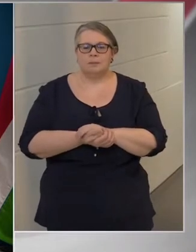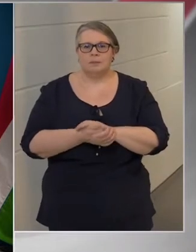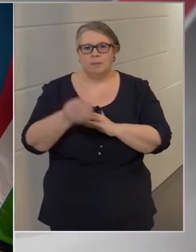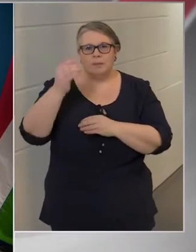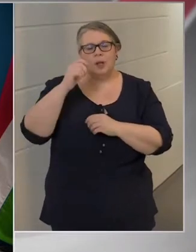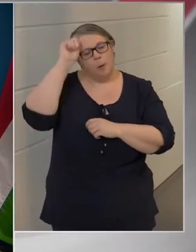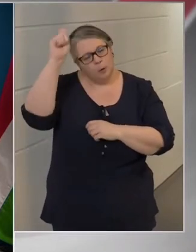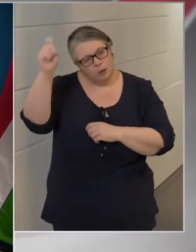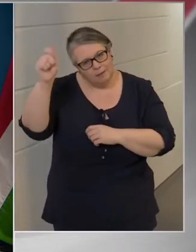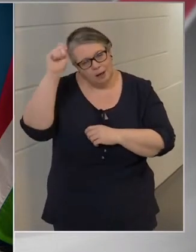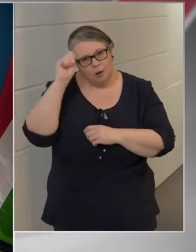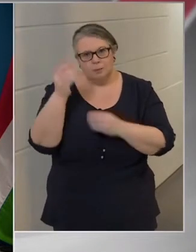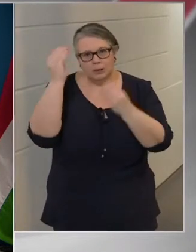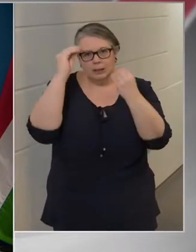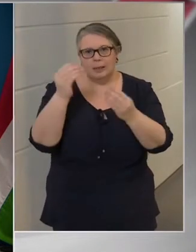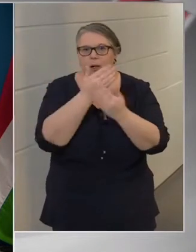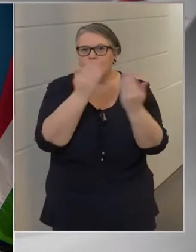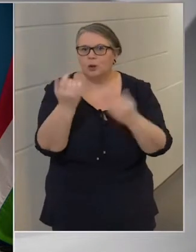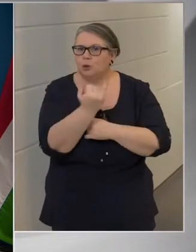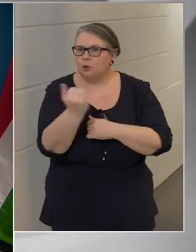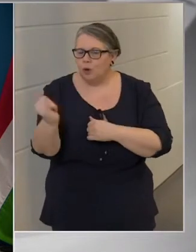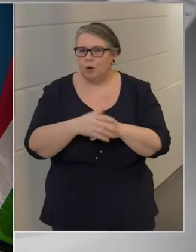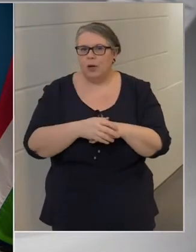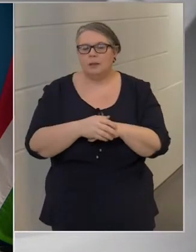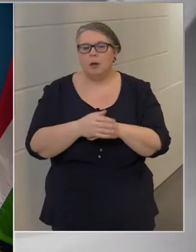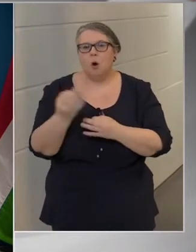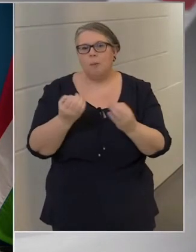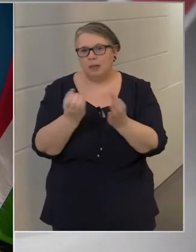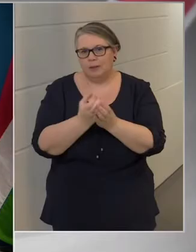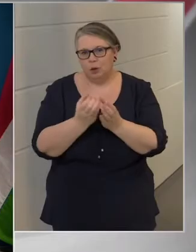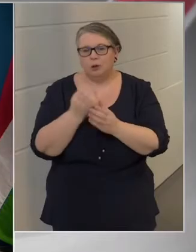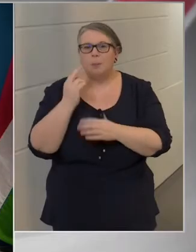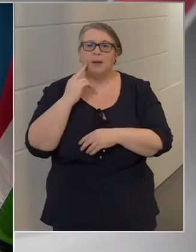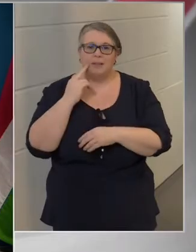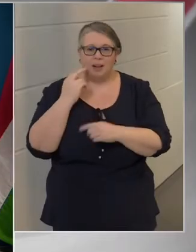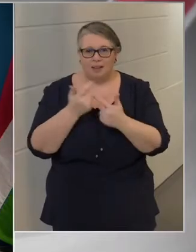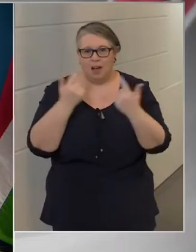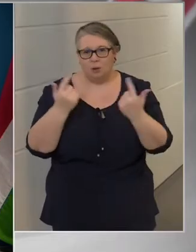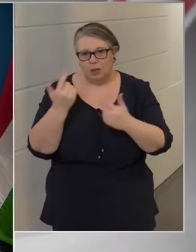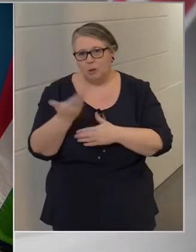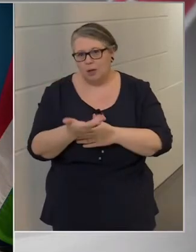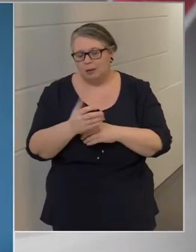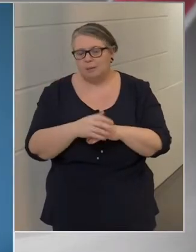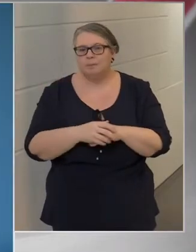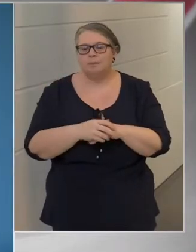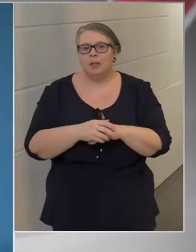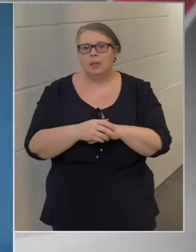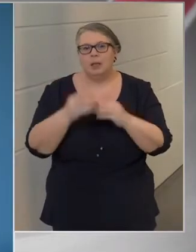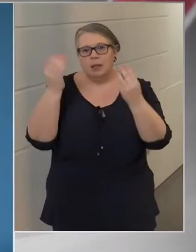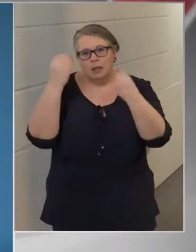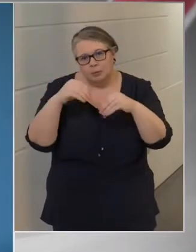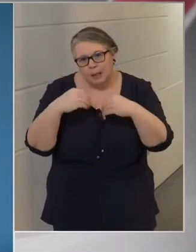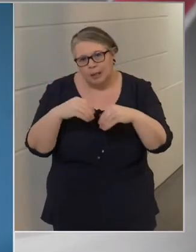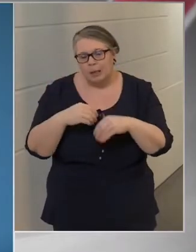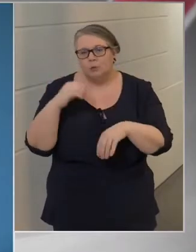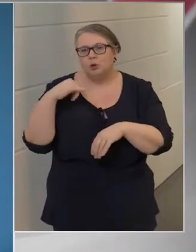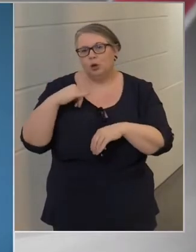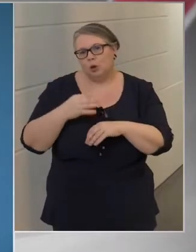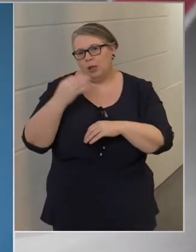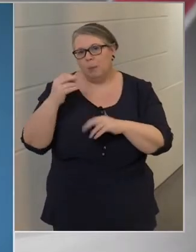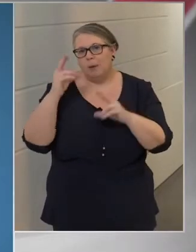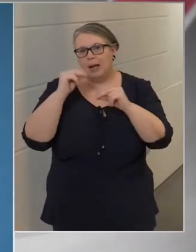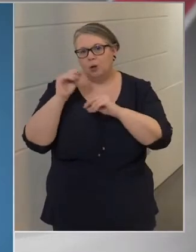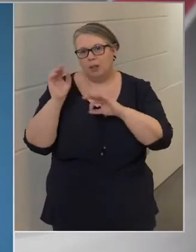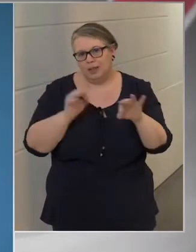Jó napot kívánok! Tiszteletel köszöntjük Önöket az Operatív Törzs pénteki tájékoztatóján. Ismertetem a csütörtöki nap